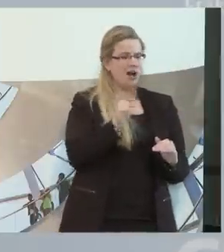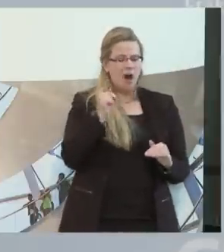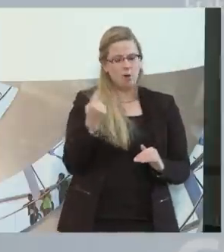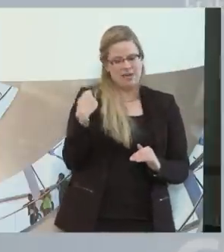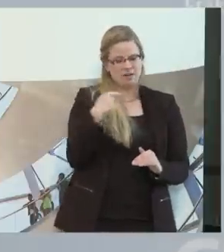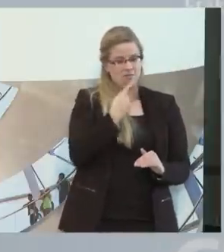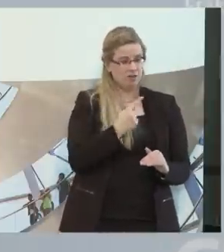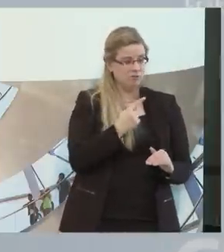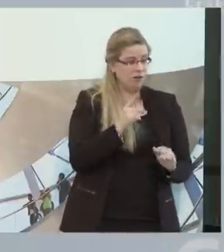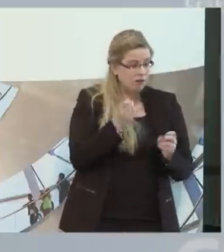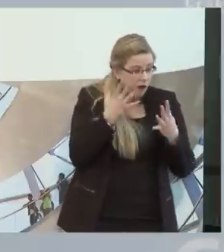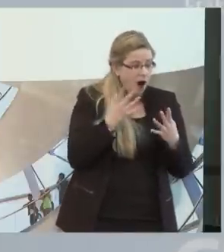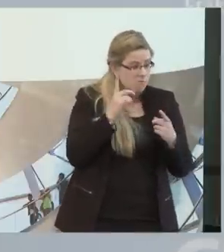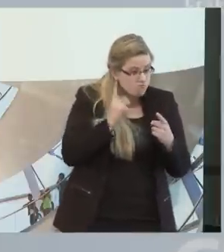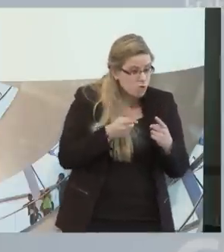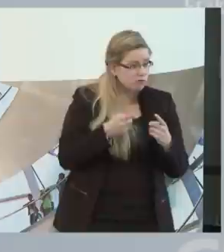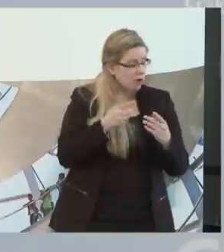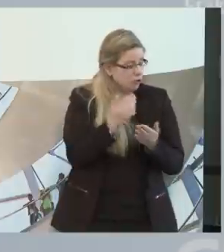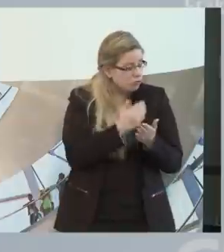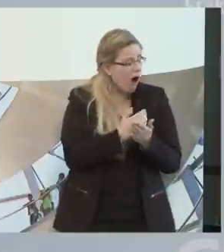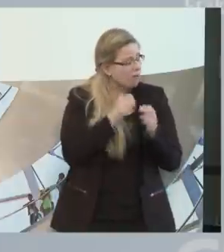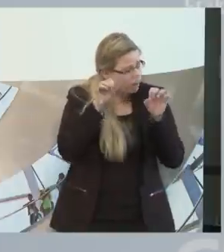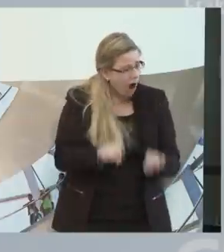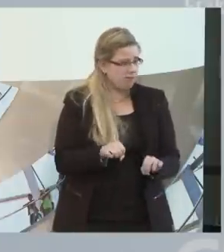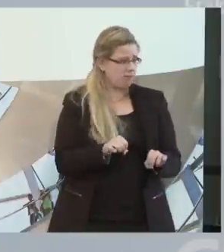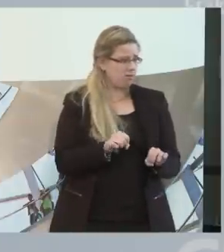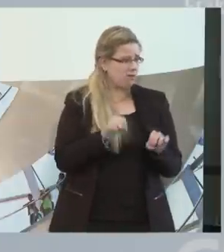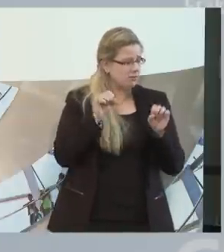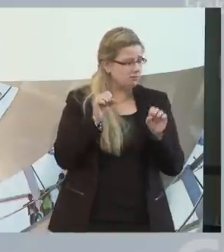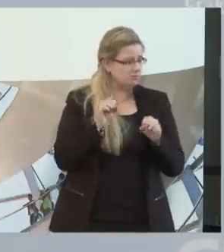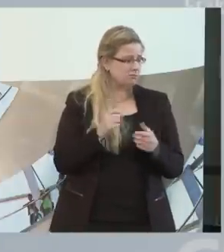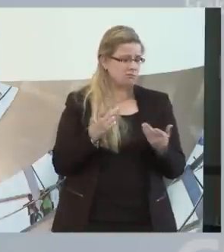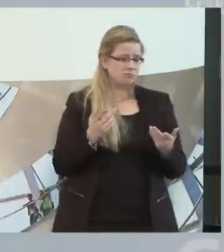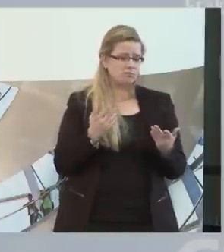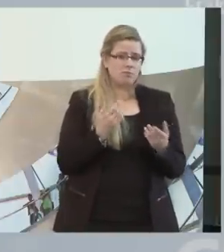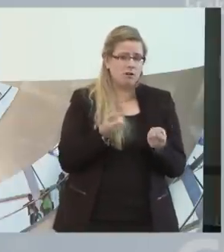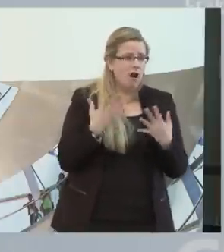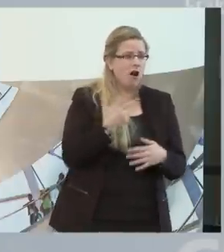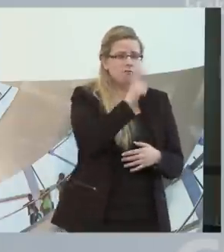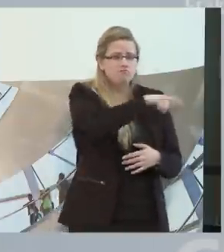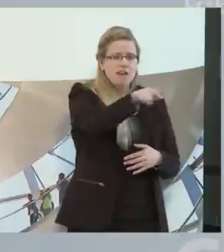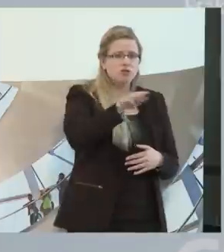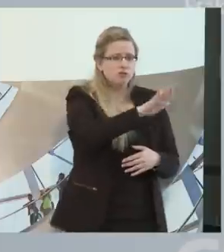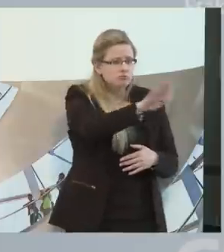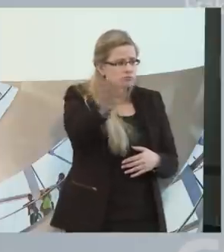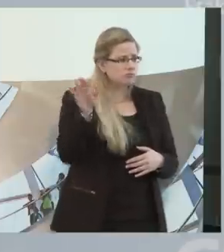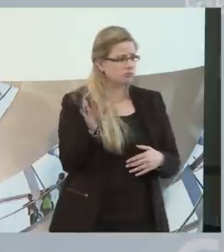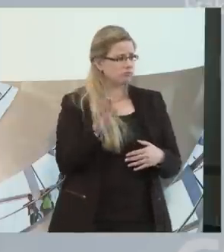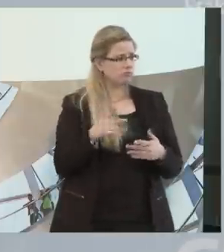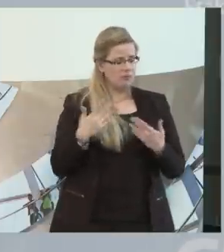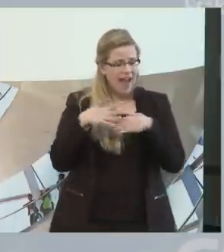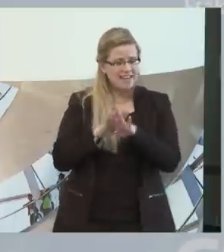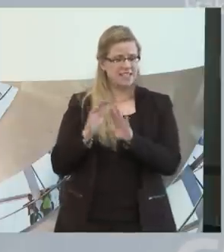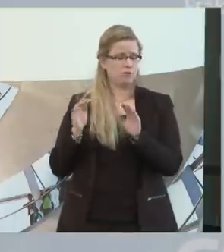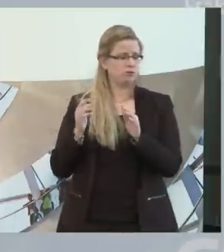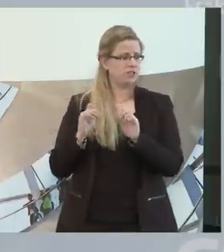kann. Halte ich für ganz wichtig, dass auch behinderte Menschen sparen können, wenn sie Leistungen der Eingliederungshilfe